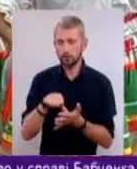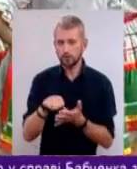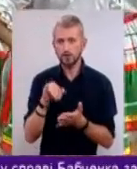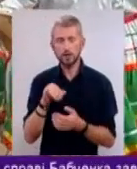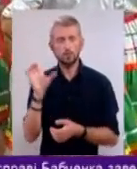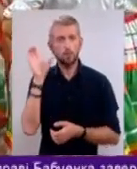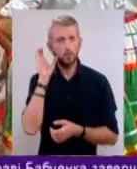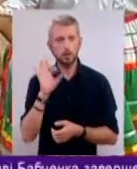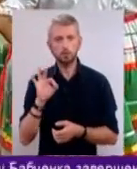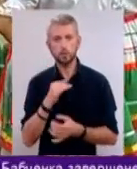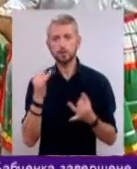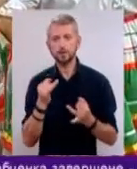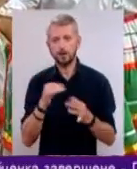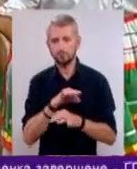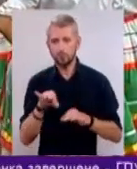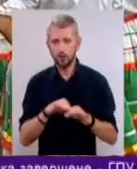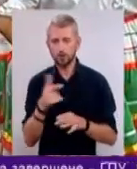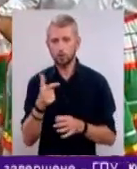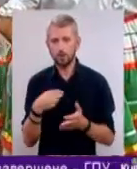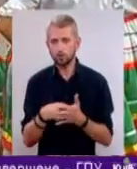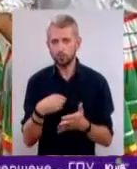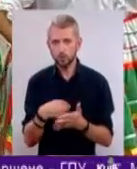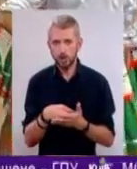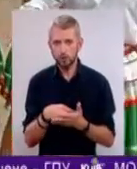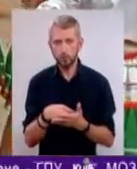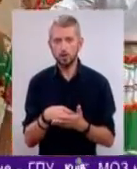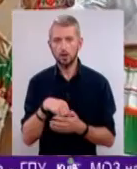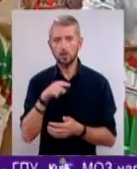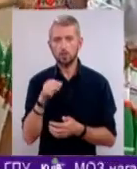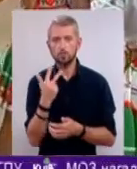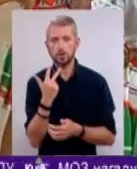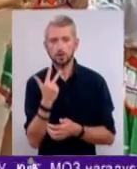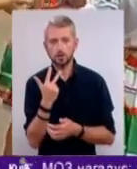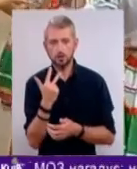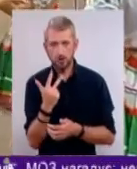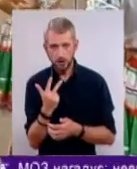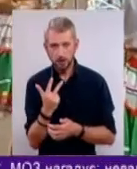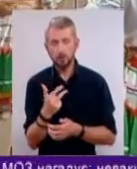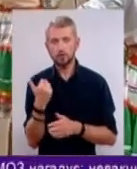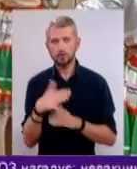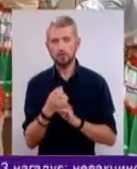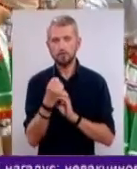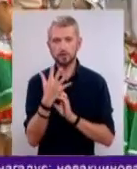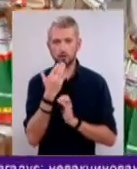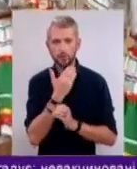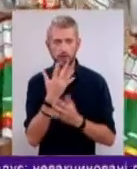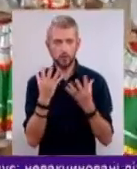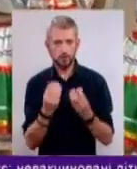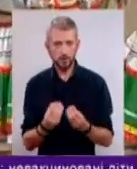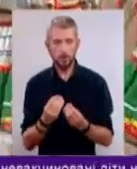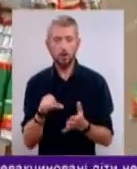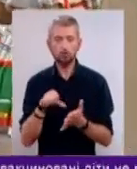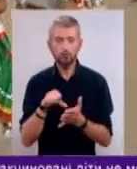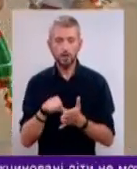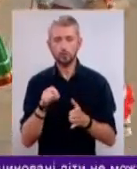і послухати про цікаві проекти громадського бюджету. Номер три вже 15 останнього дня. Долучайтеся, а